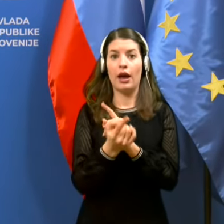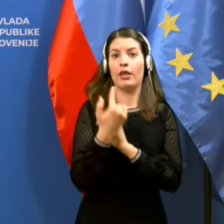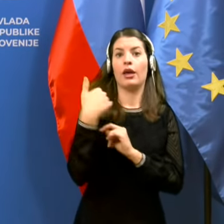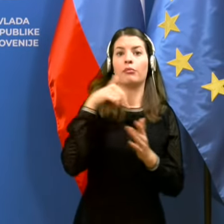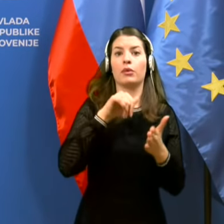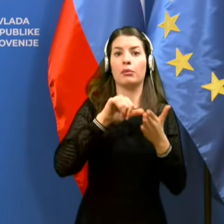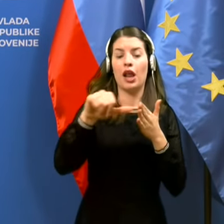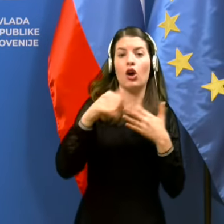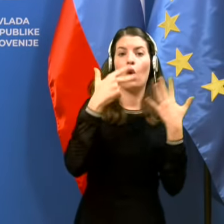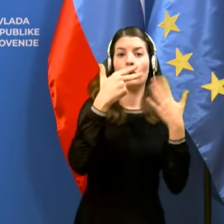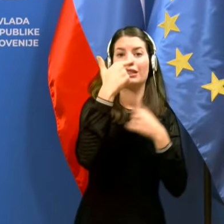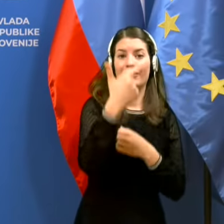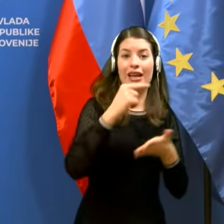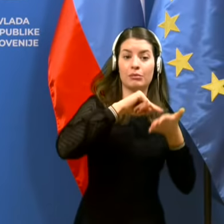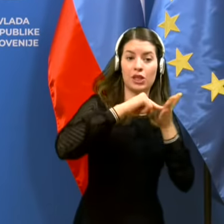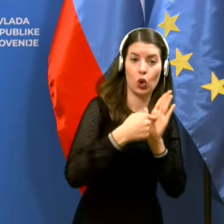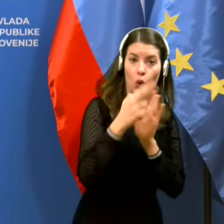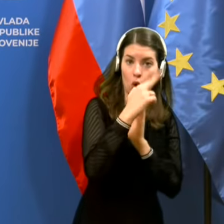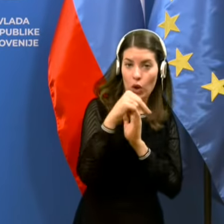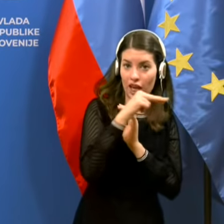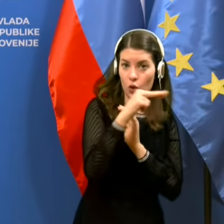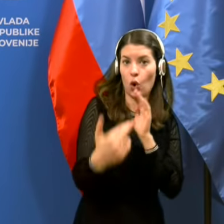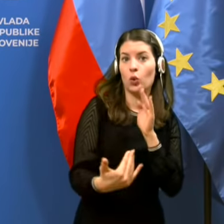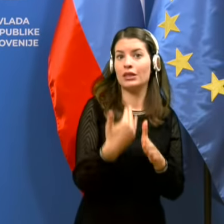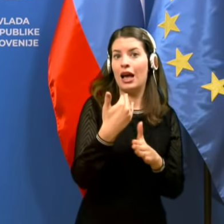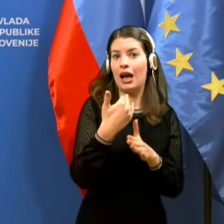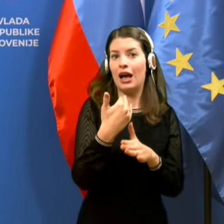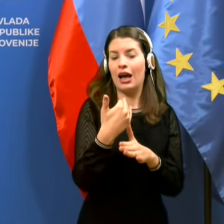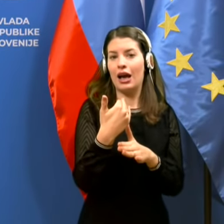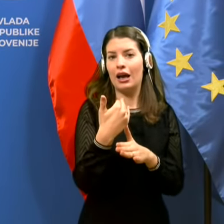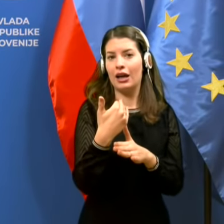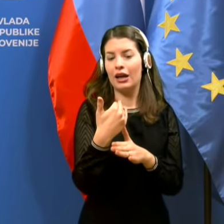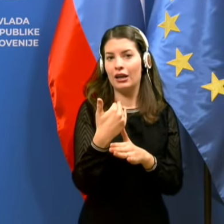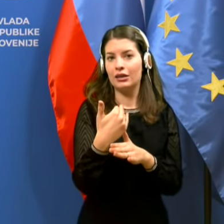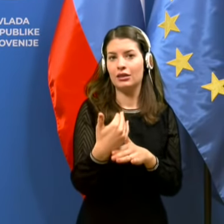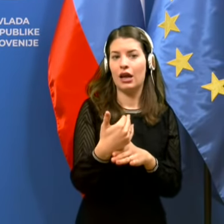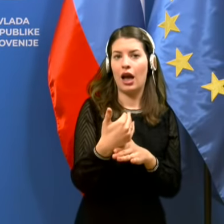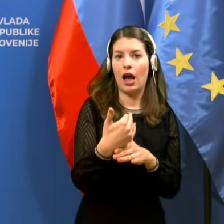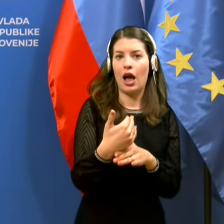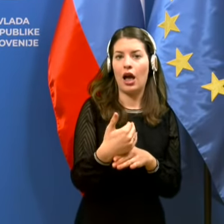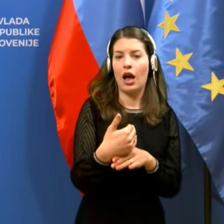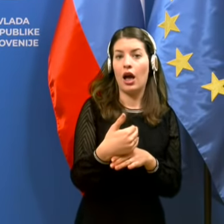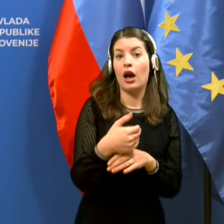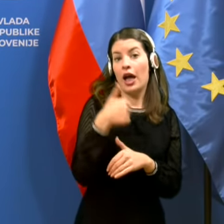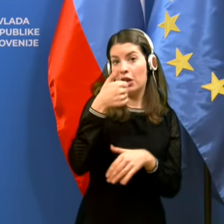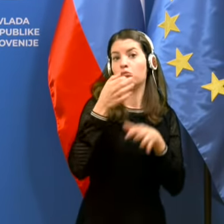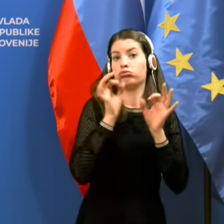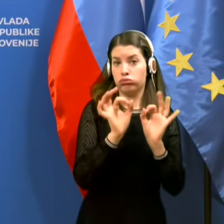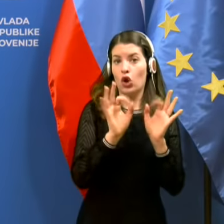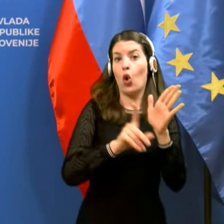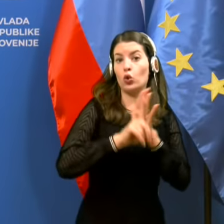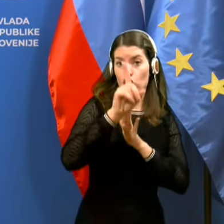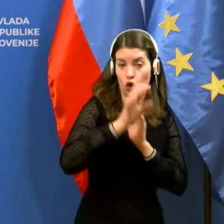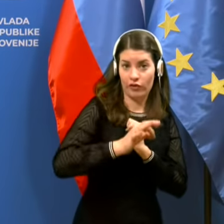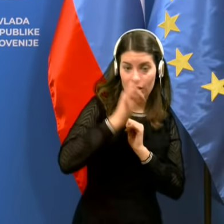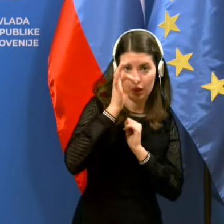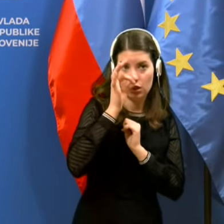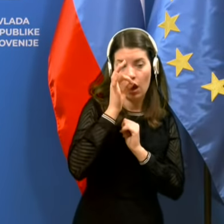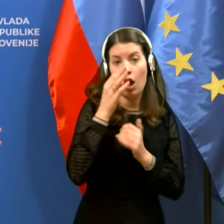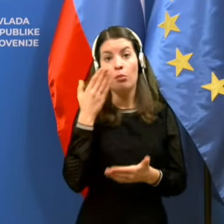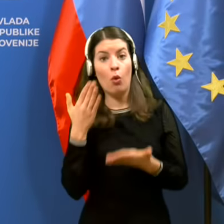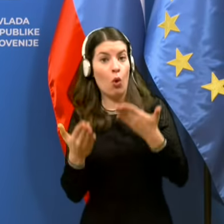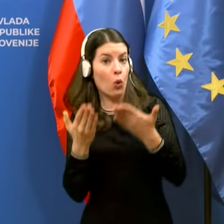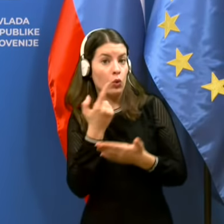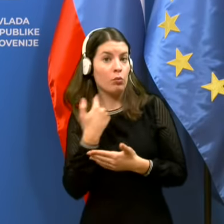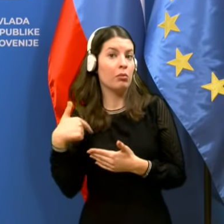28 milijonov evrov za en scale-up contact tracing, ako trenutno je zelo učinkovit, mogoče bi pa rajši